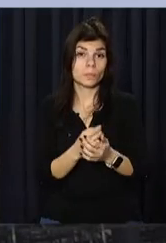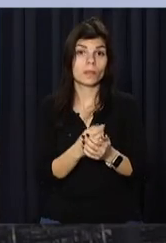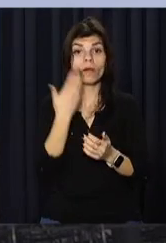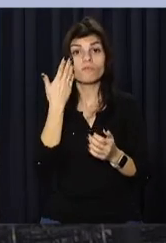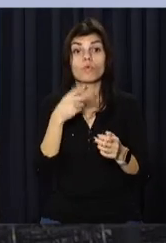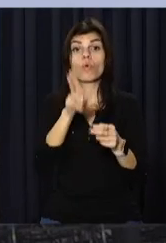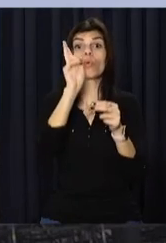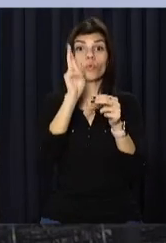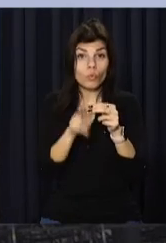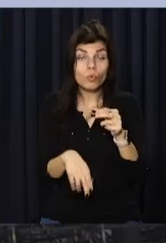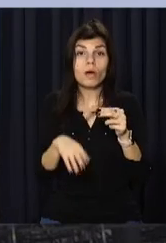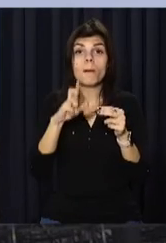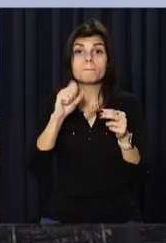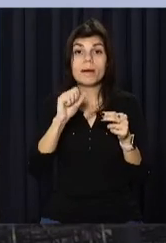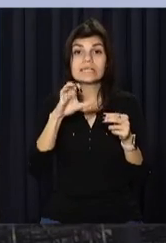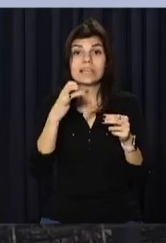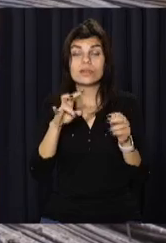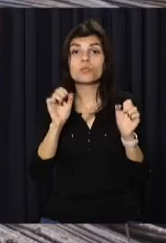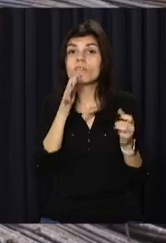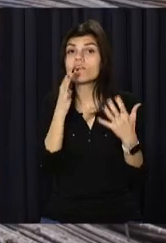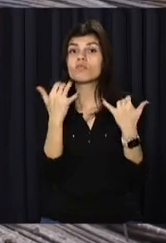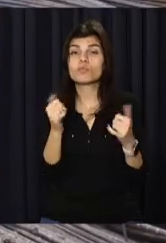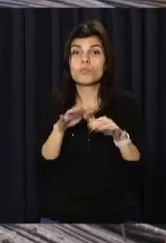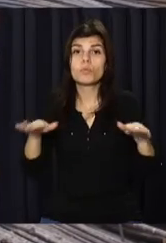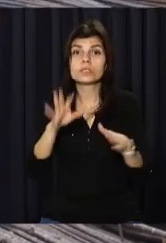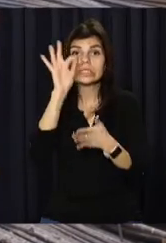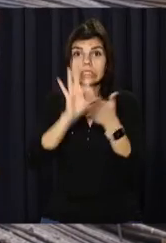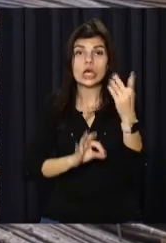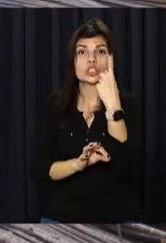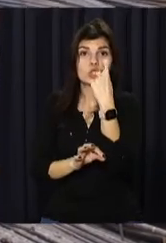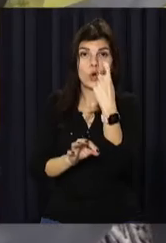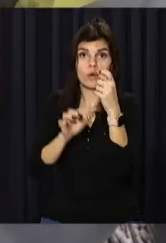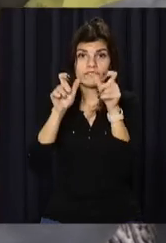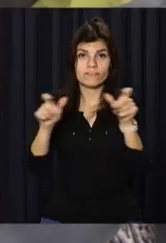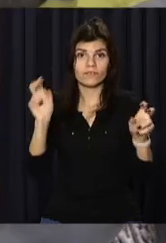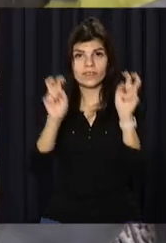завершення будівництва в басейні зможуть одночасно плавати понад 100 відвідувачів.